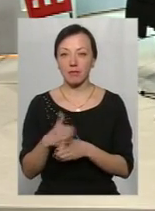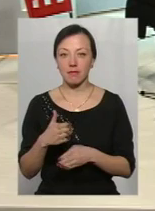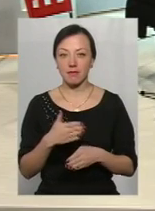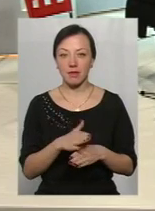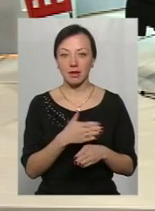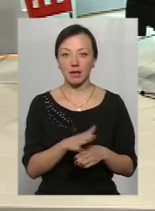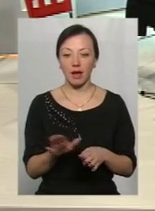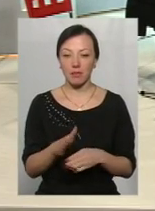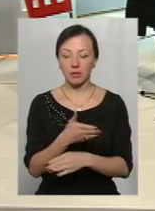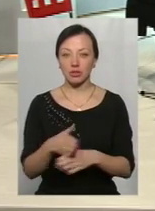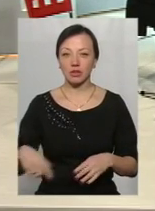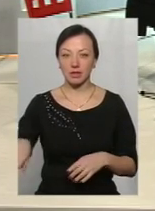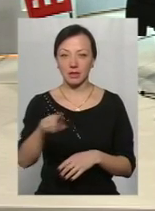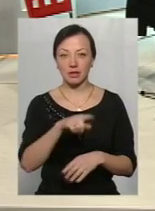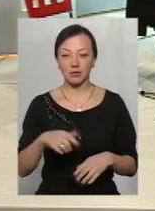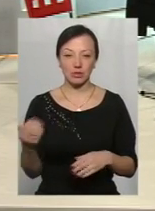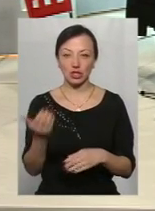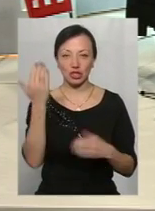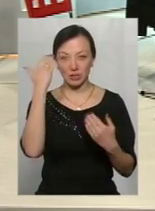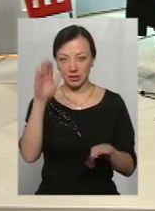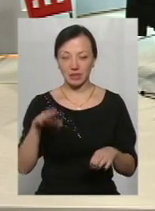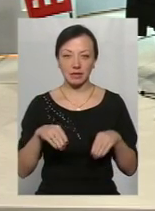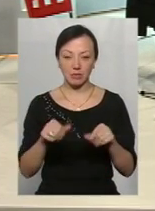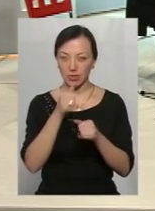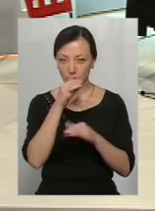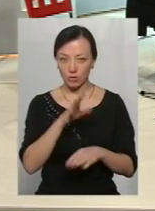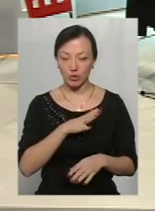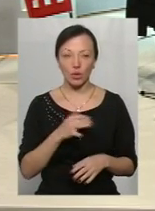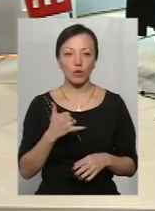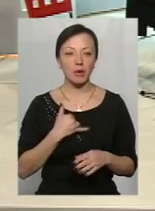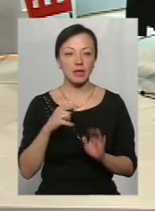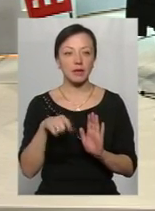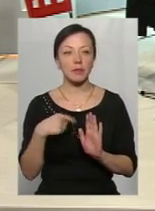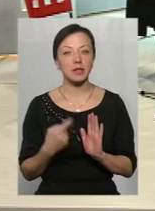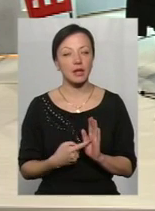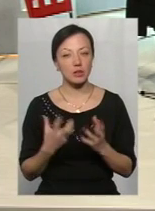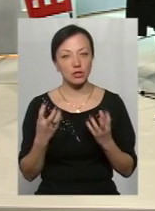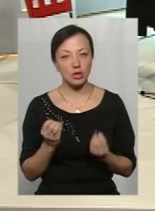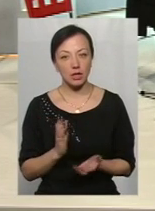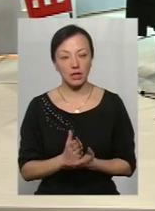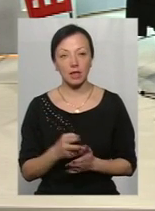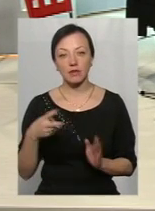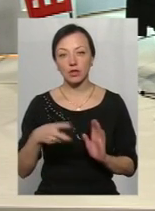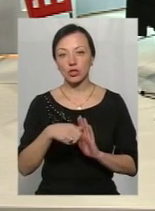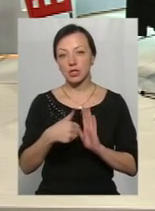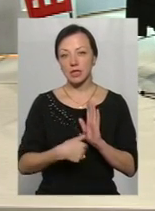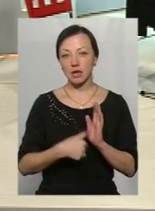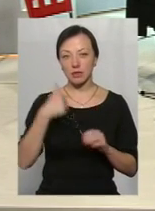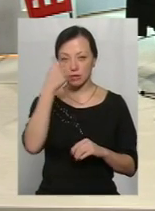населені пункти, а між ними нічий на земля. Так не може бути. У мене є ще таке питання, пане Ігорю. У 2016